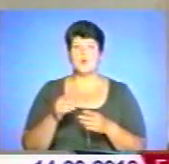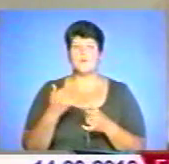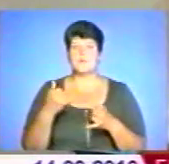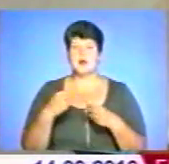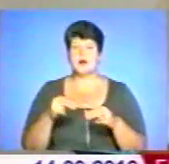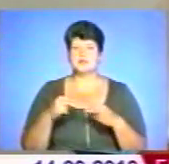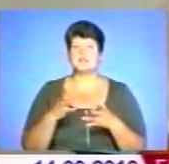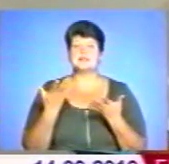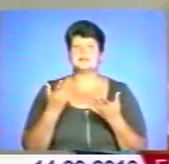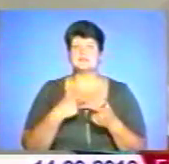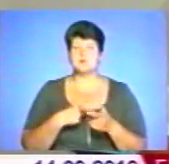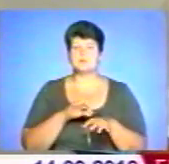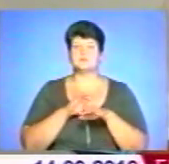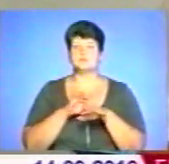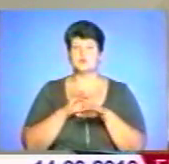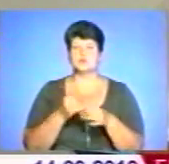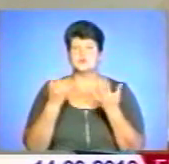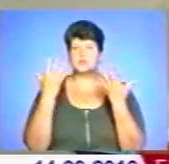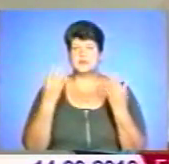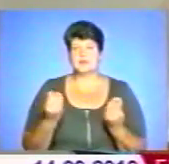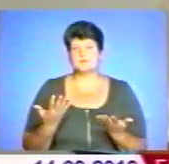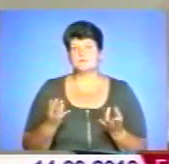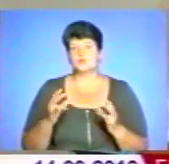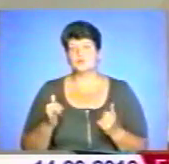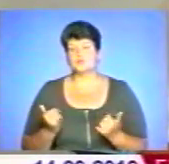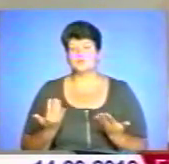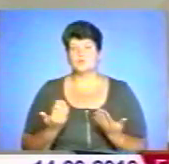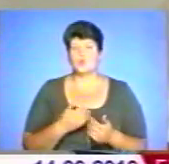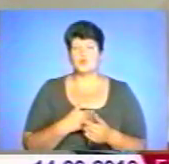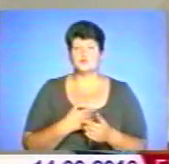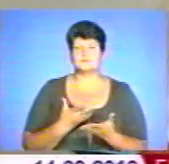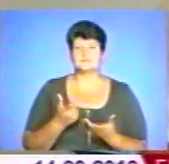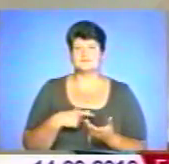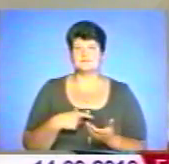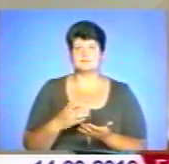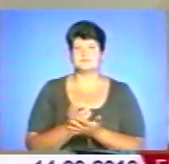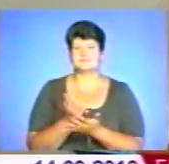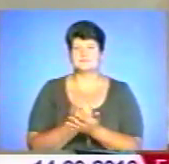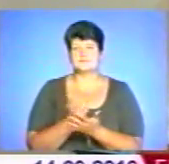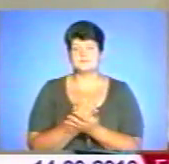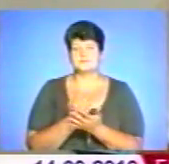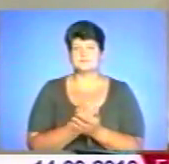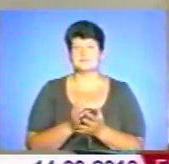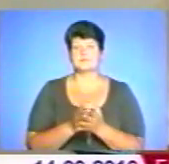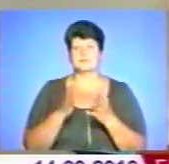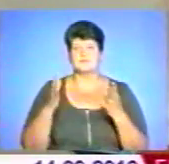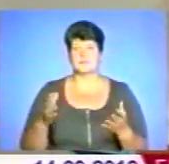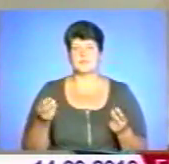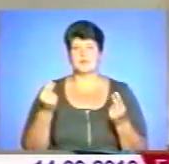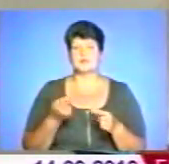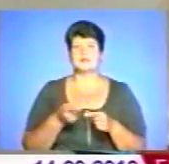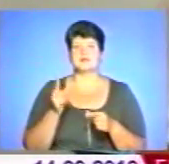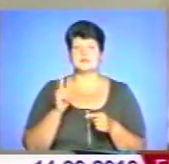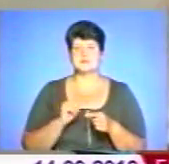сьогоднішній день, скажімо, ну, хочуть нагуляти якийсь монопольний жарок саме